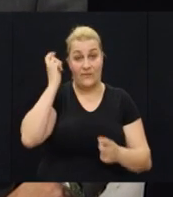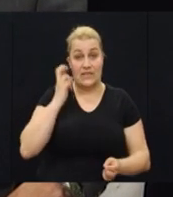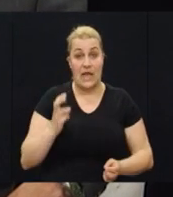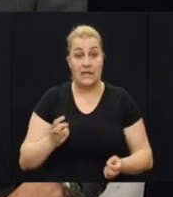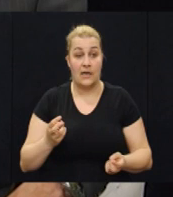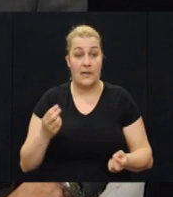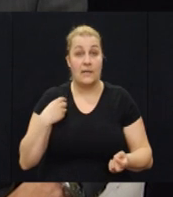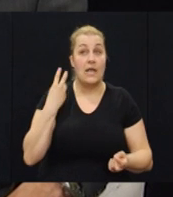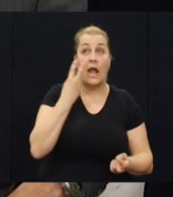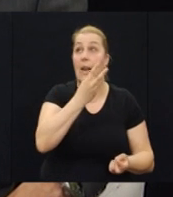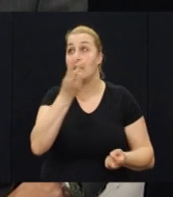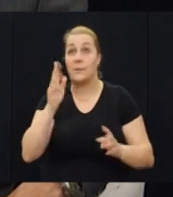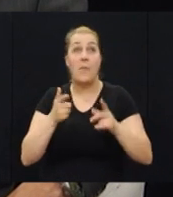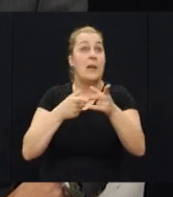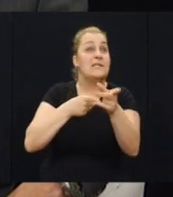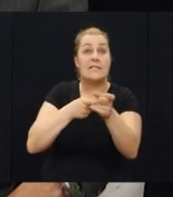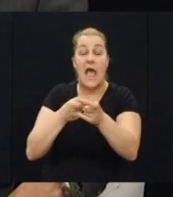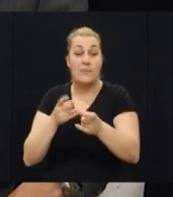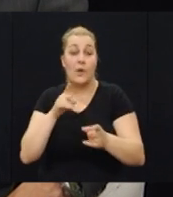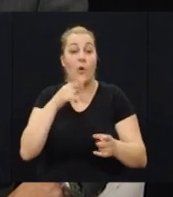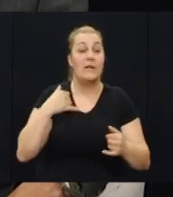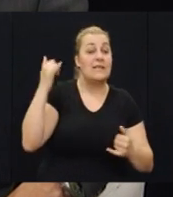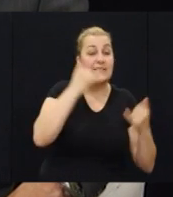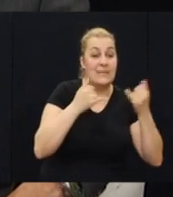gledam gdje ima snajpera da li me ko